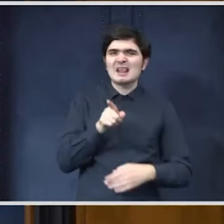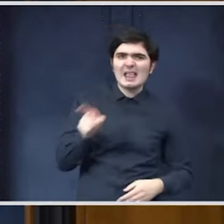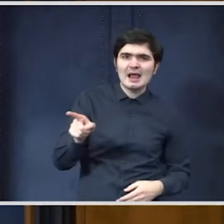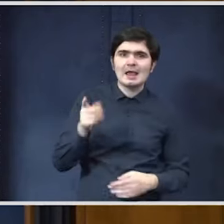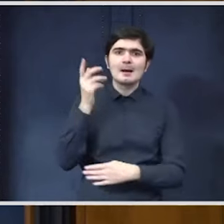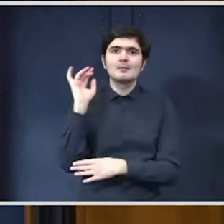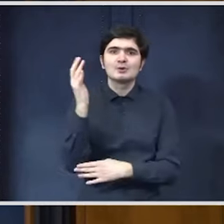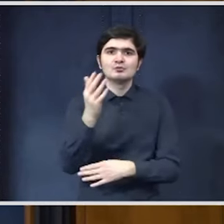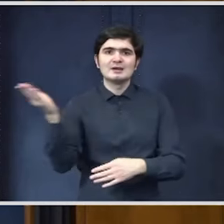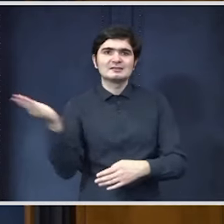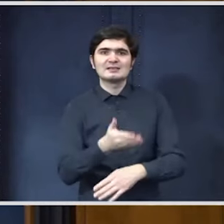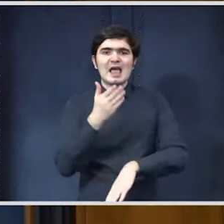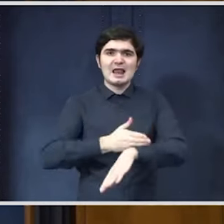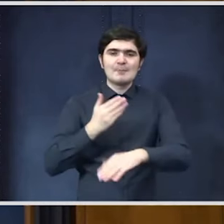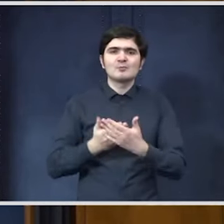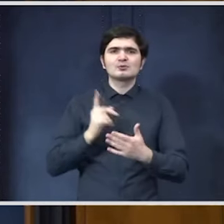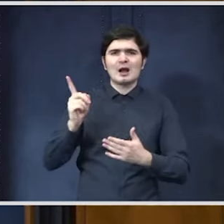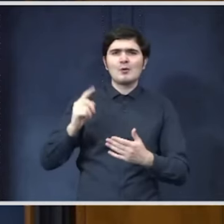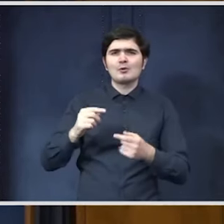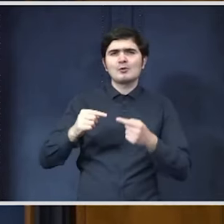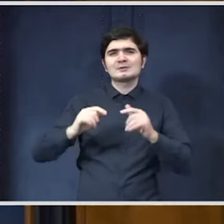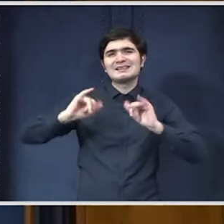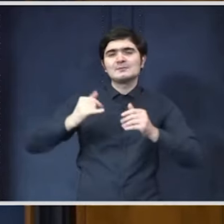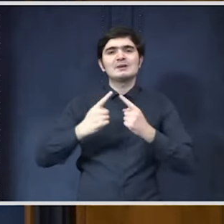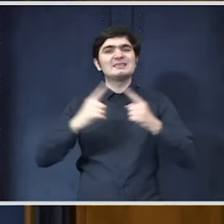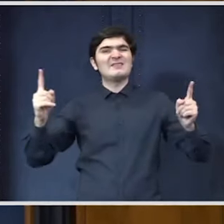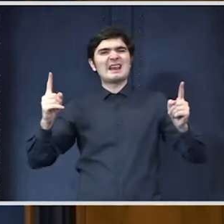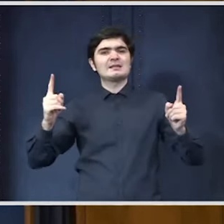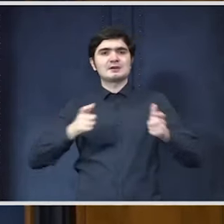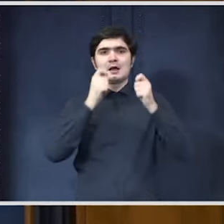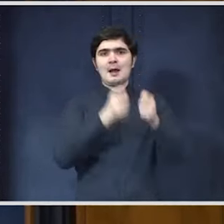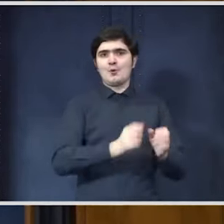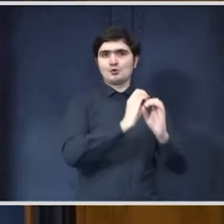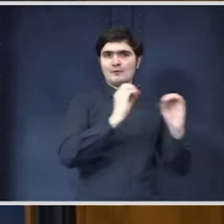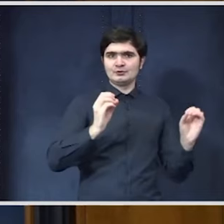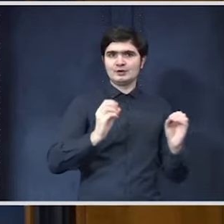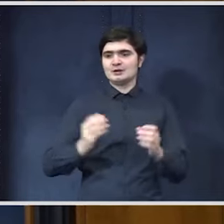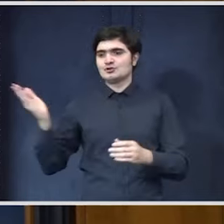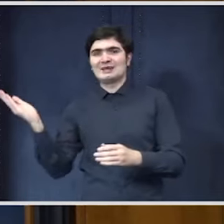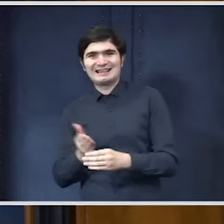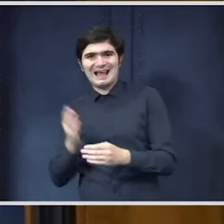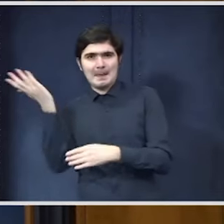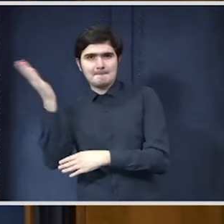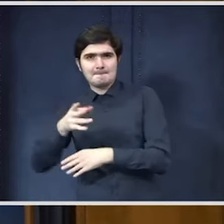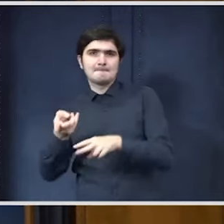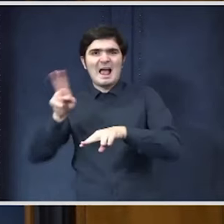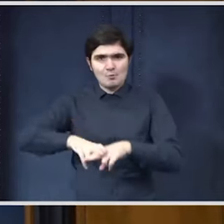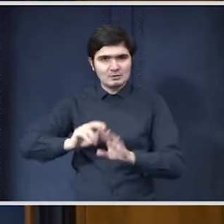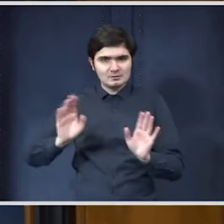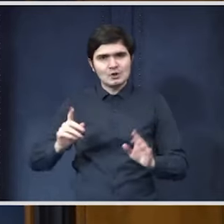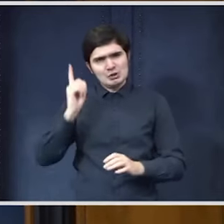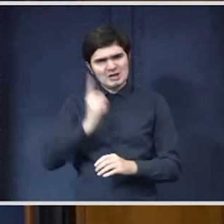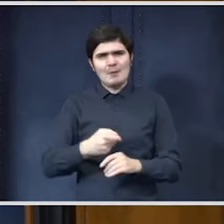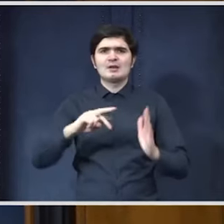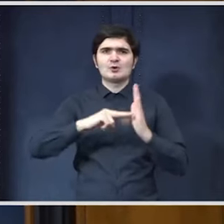lemn, pentru că acolo apare o diferență mare între ce se raportează oficial și ce se taie în mod efectiv și atunci vom